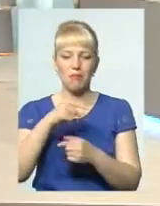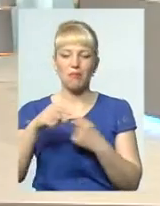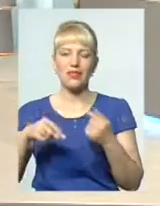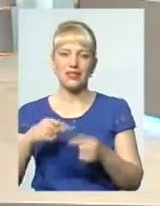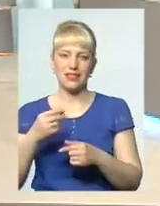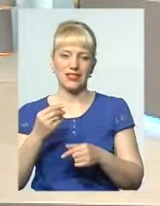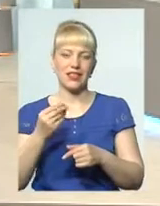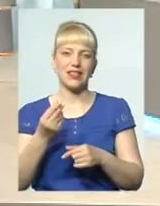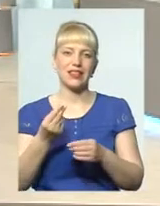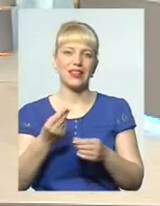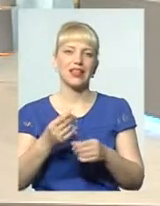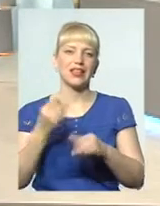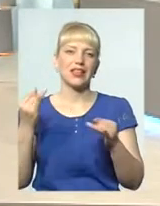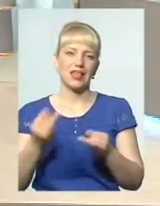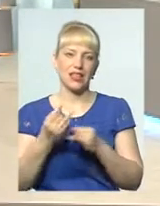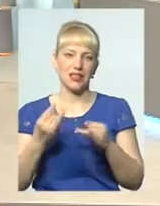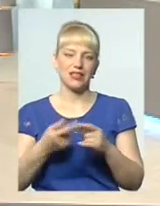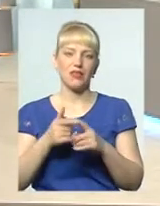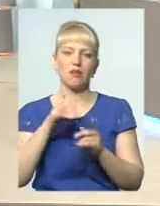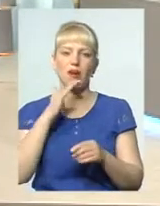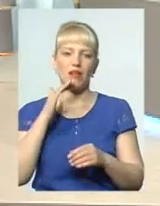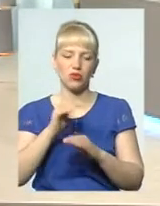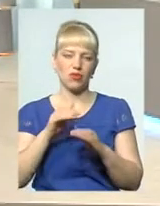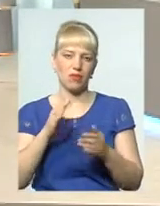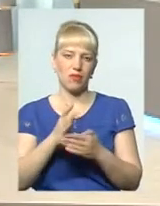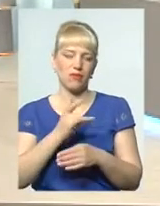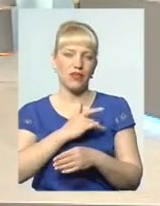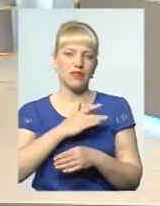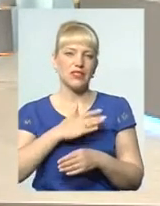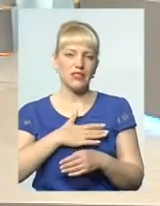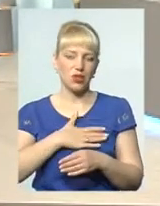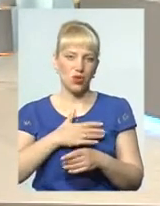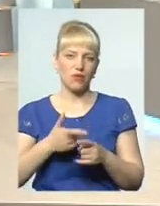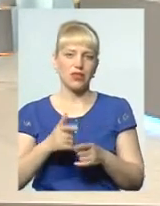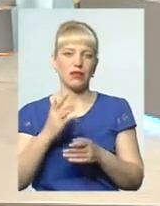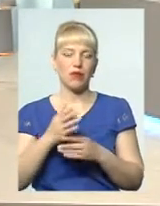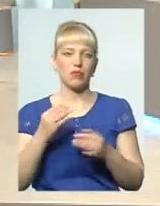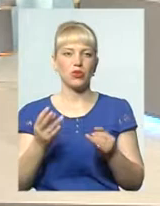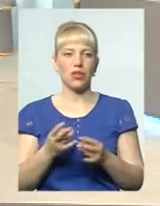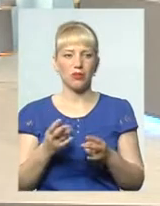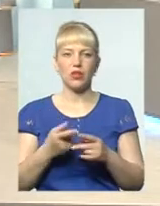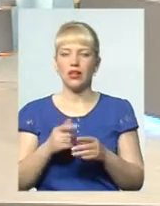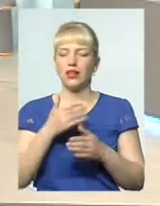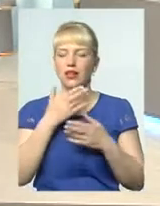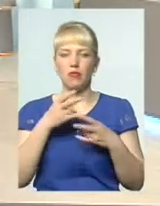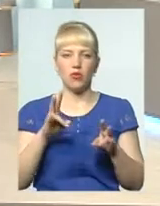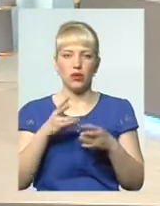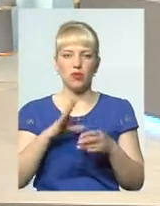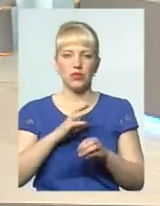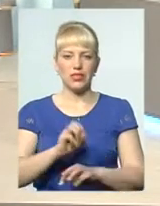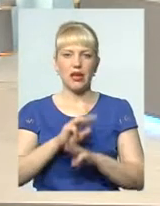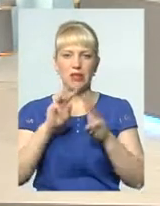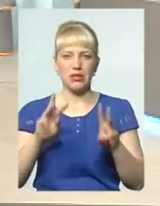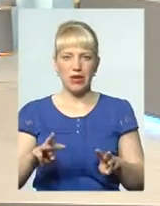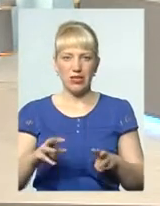на встановлення і дуже багато також мають цю потребу. Це дуже важливо пам'ятати, що не має бути забезпечення